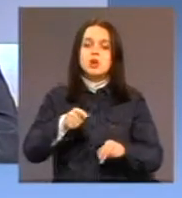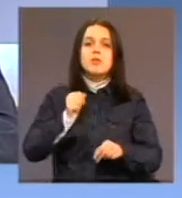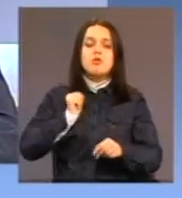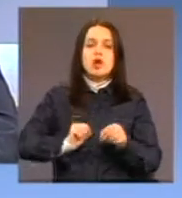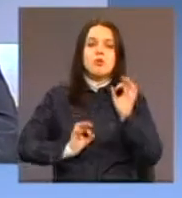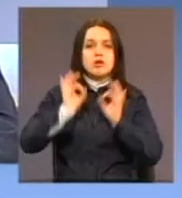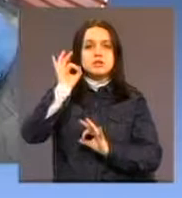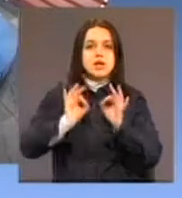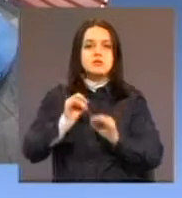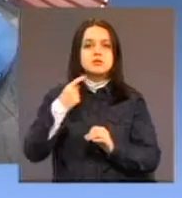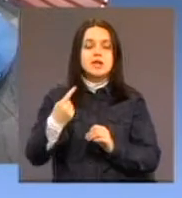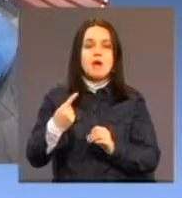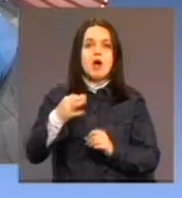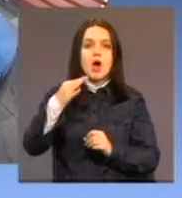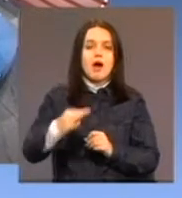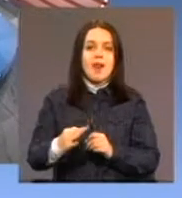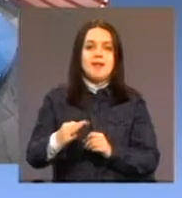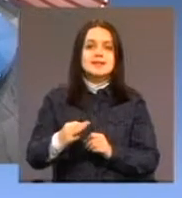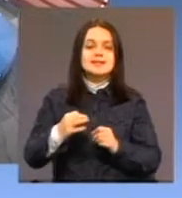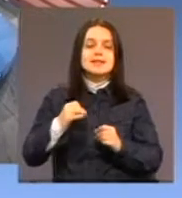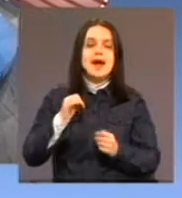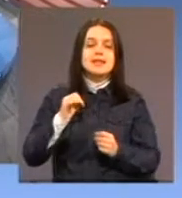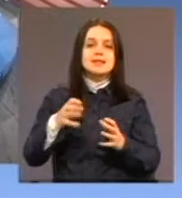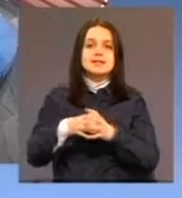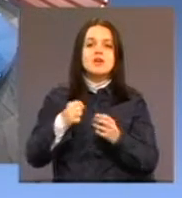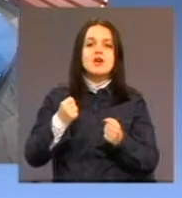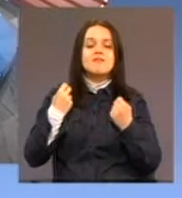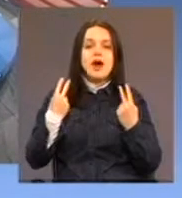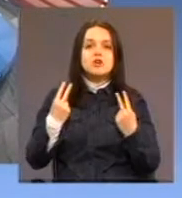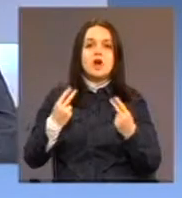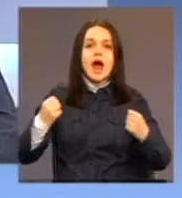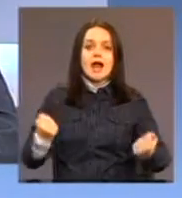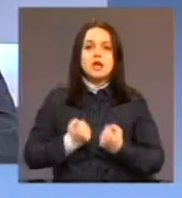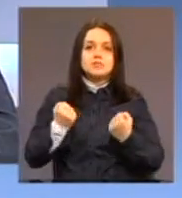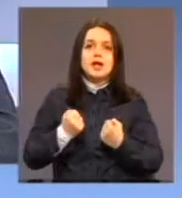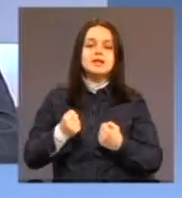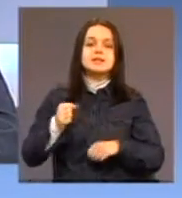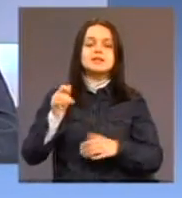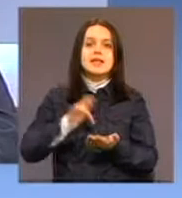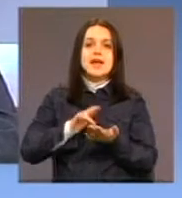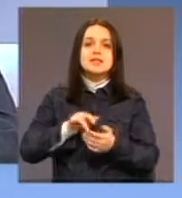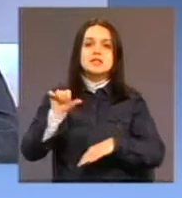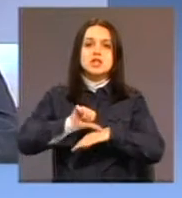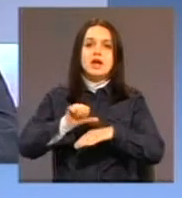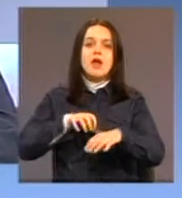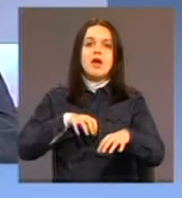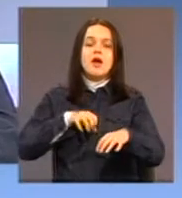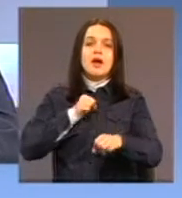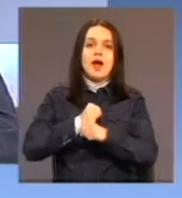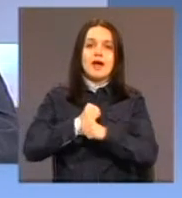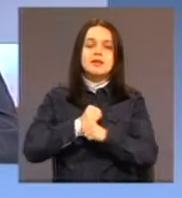lokalne zajednice. Zato se jako bitno angažman centara za socijalni rad da naprave analizu, dakle, potreba